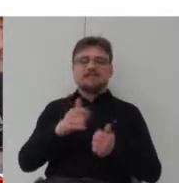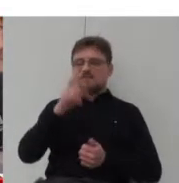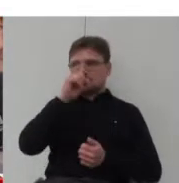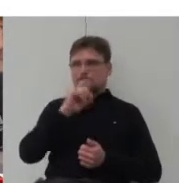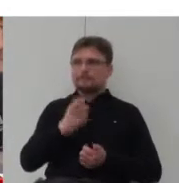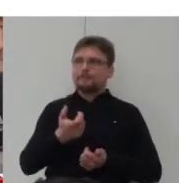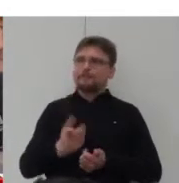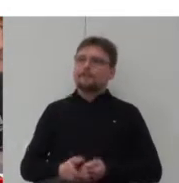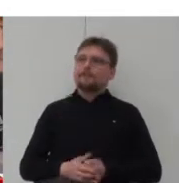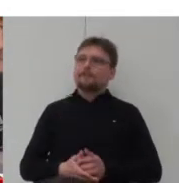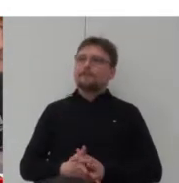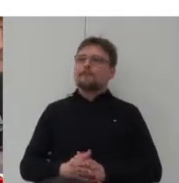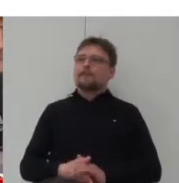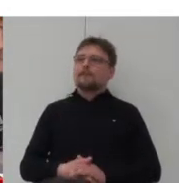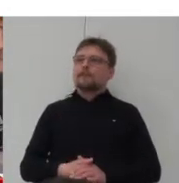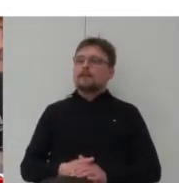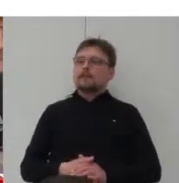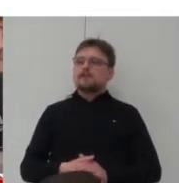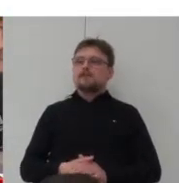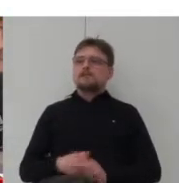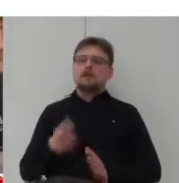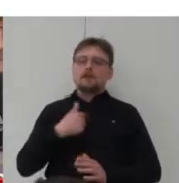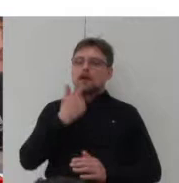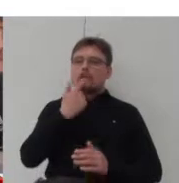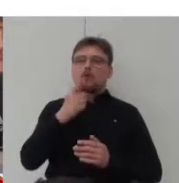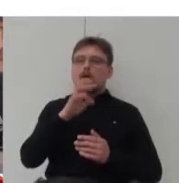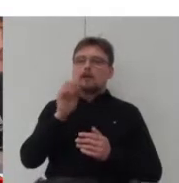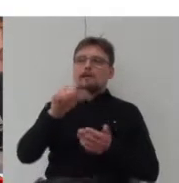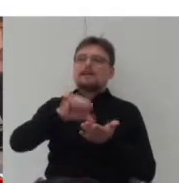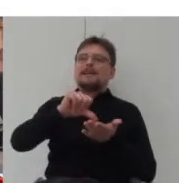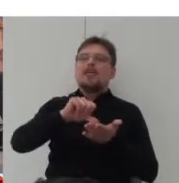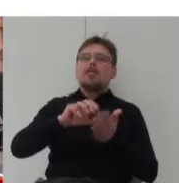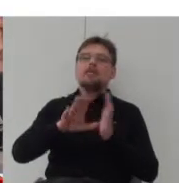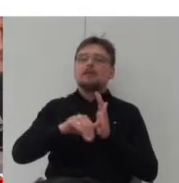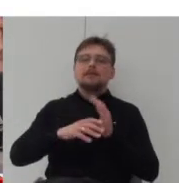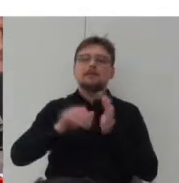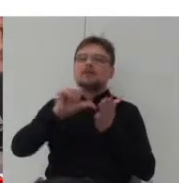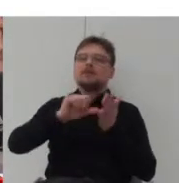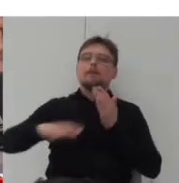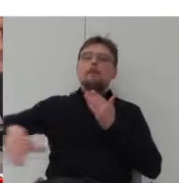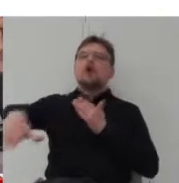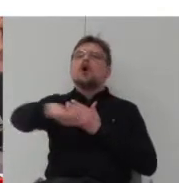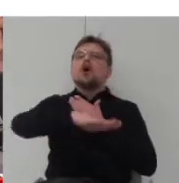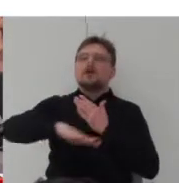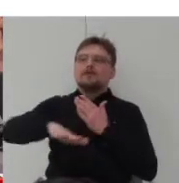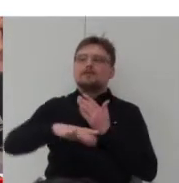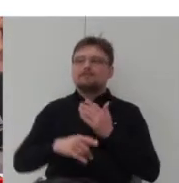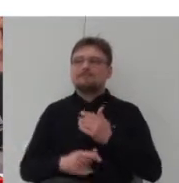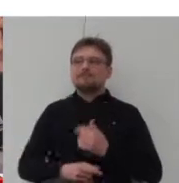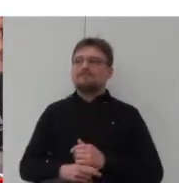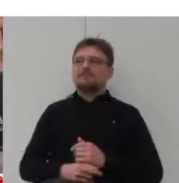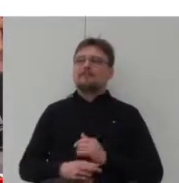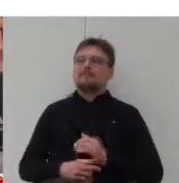Skupiam się tutaj nie na przestrzeniach centrów, ale gdzieś w przestrzeniach poza centrum miast, gdzie tkanka miejska